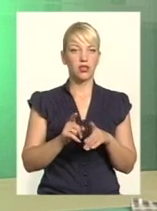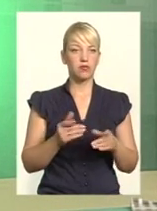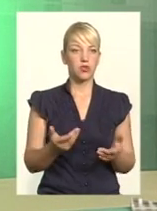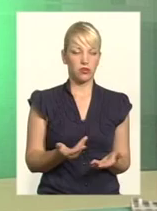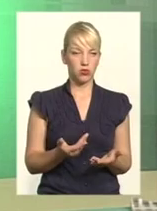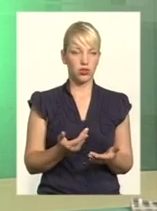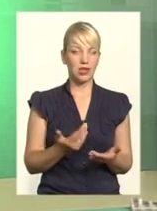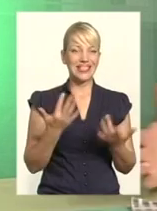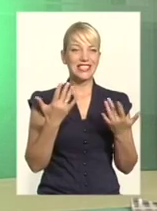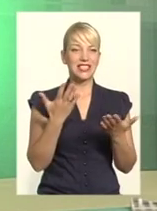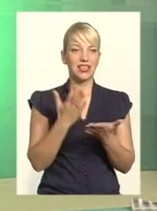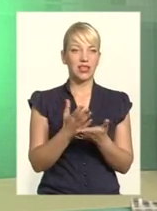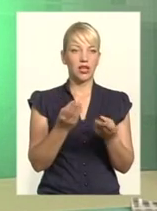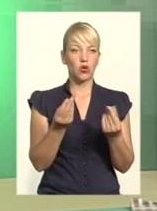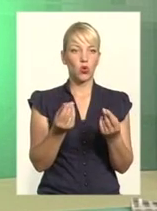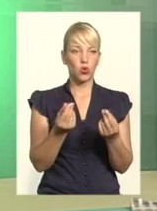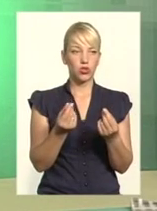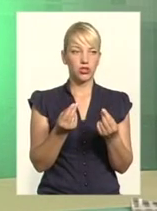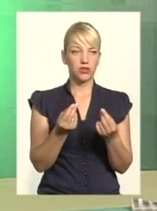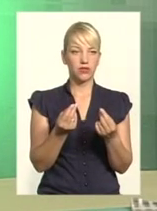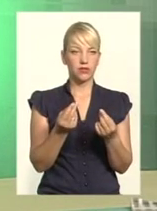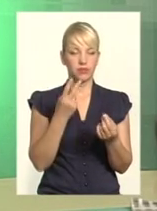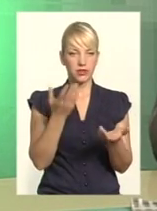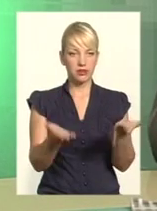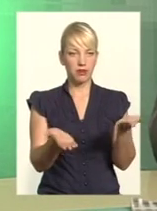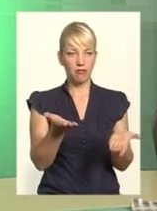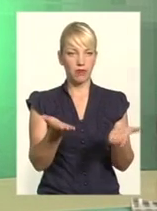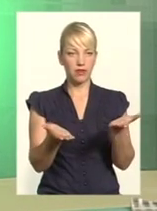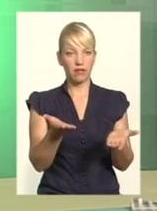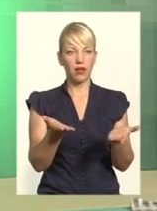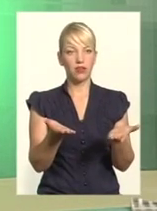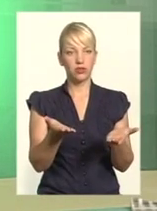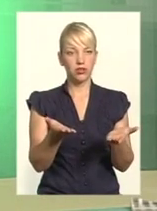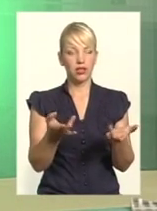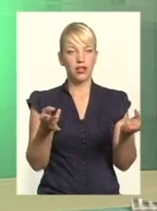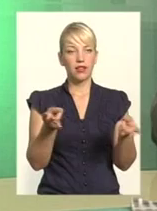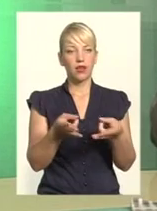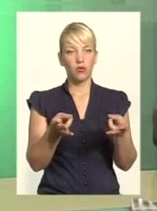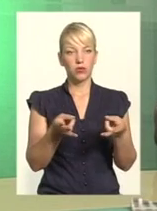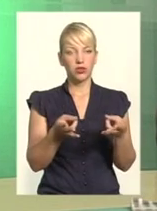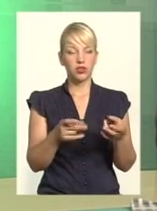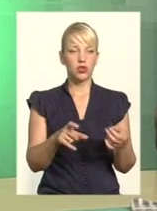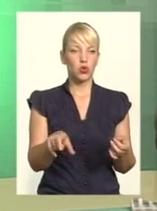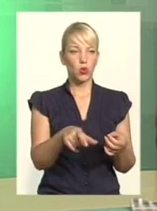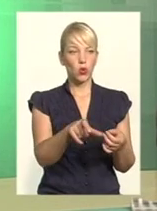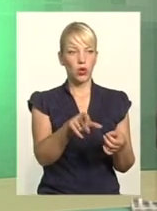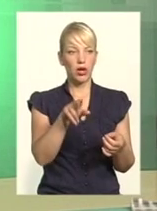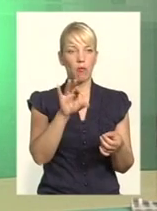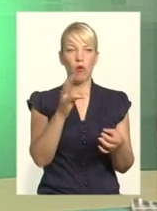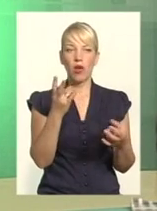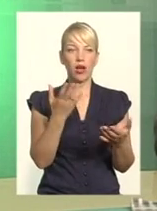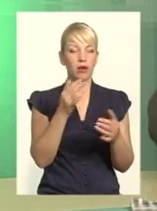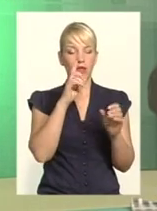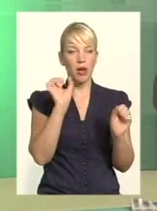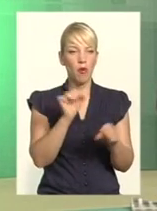коштів по... І вони співставляють місцеві бюджети. Необхідність доріг, по яким же просто не